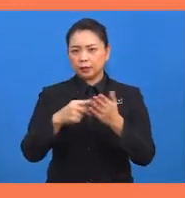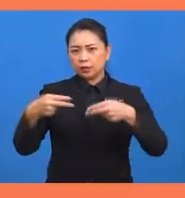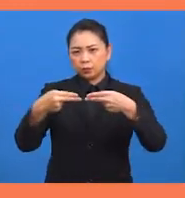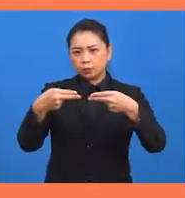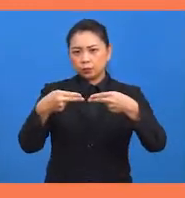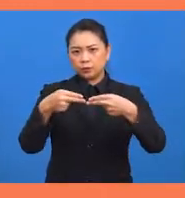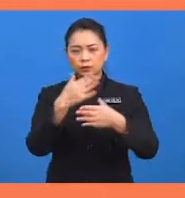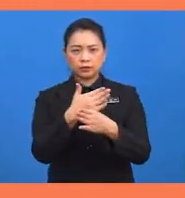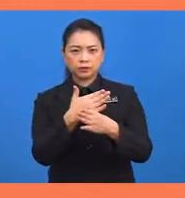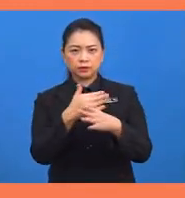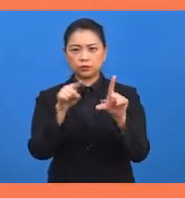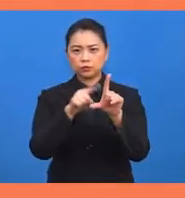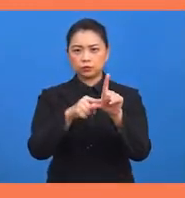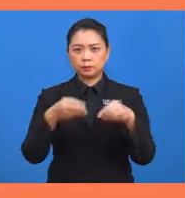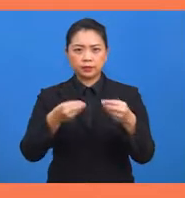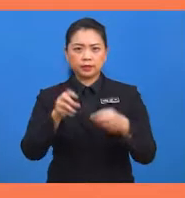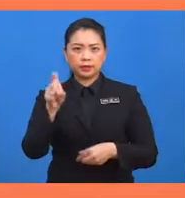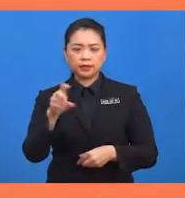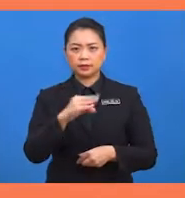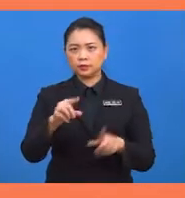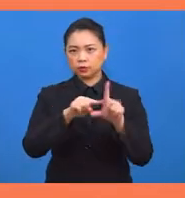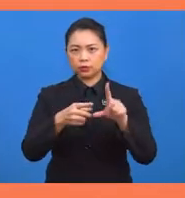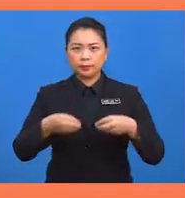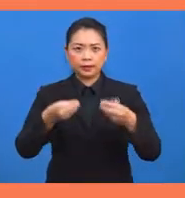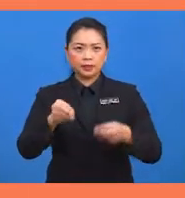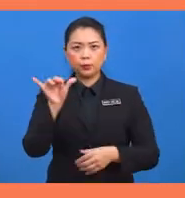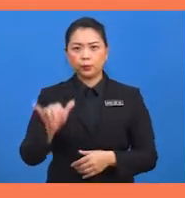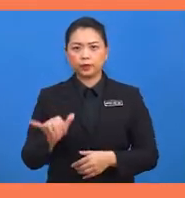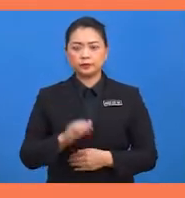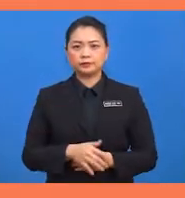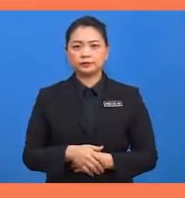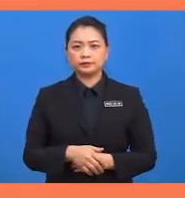antara sudut bagi X dan sudut bagi Y?